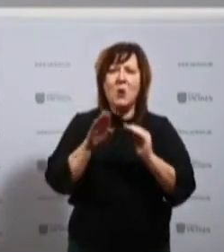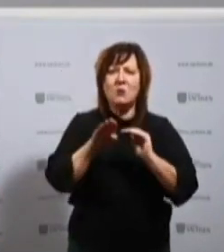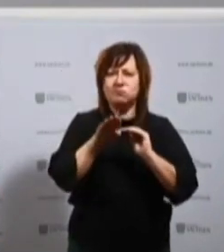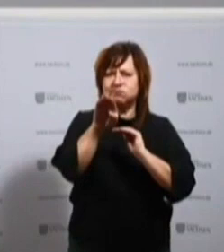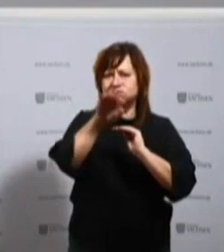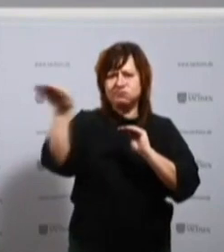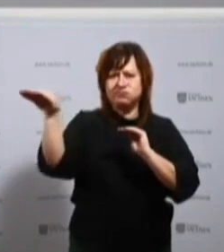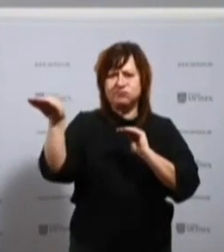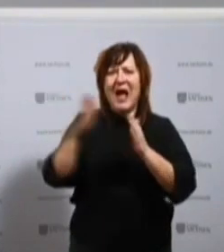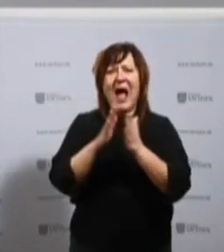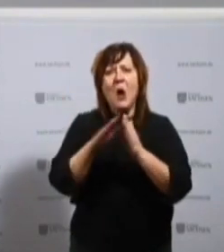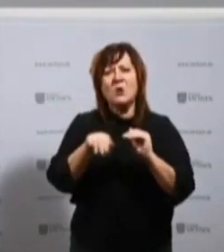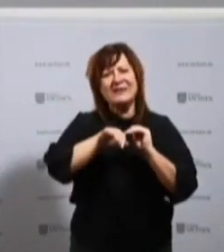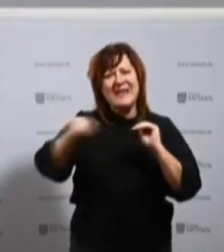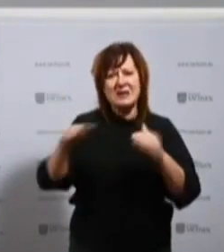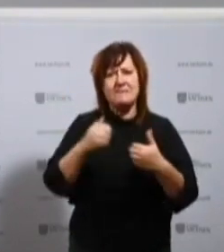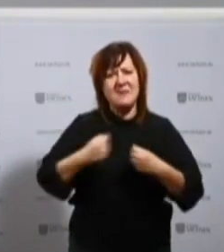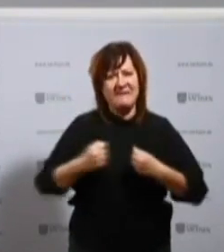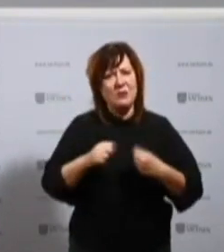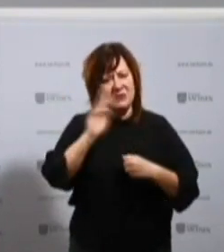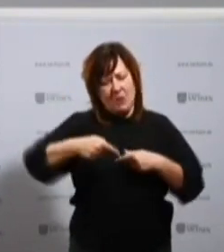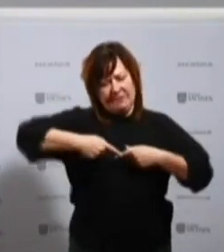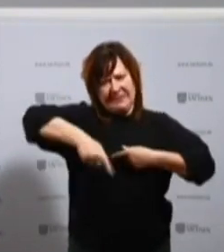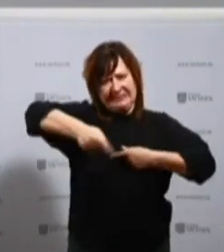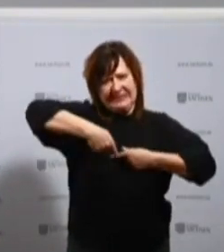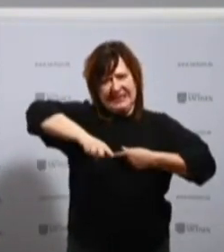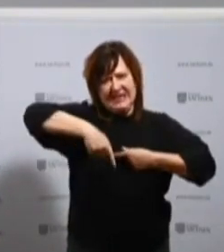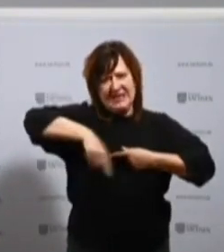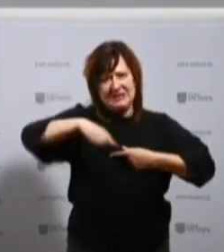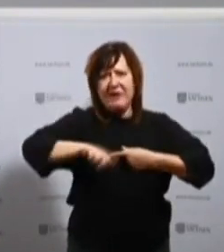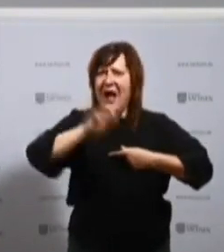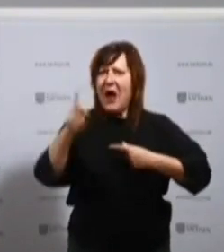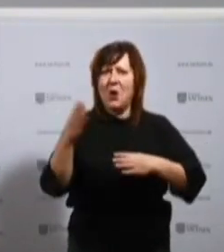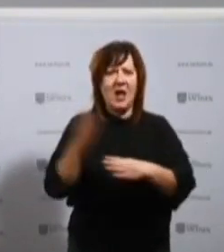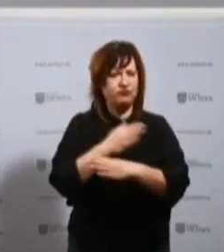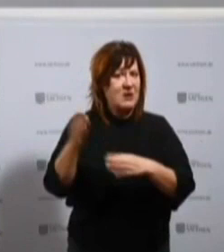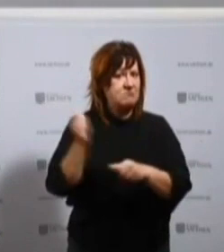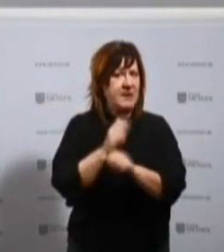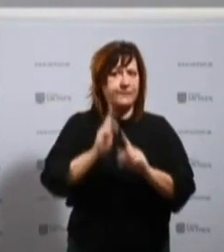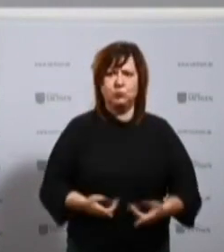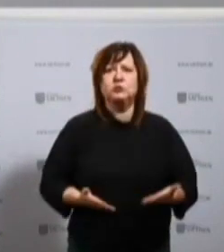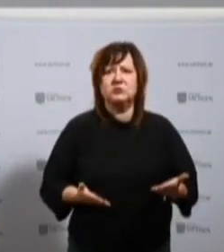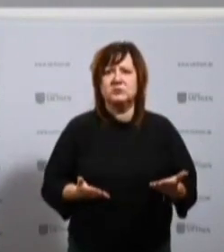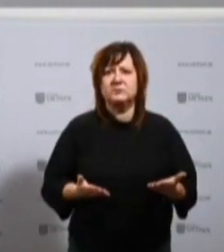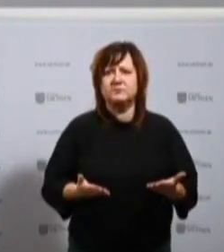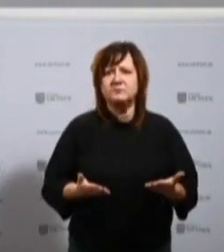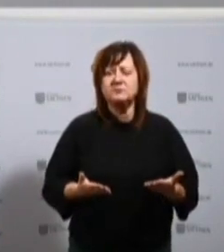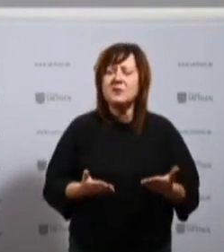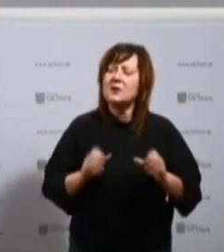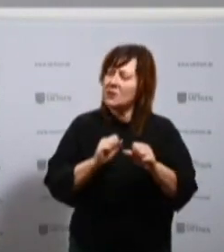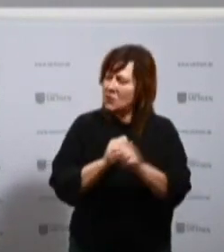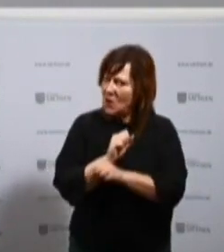in einigen Bereichen. Deswegen werden wir im Laufe dieser Woche eine Entscheidung treffen. Aber das wird alles so sein,